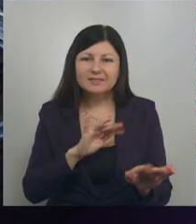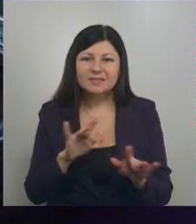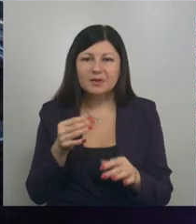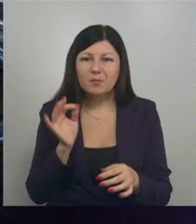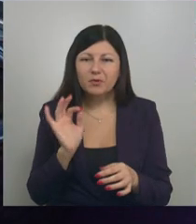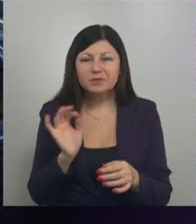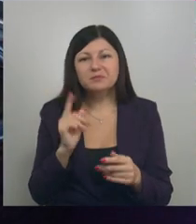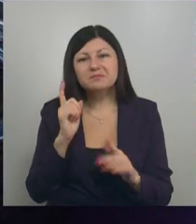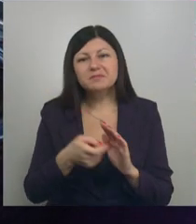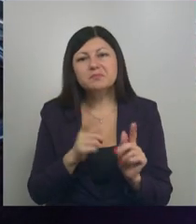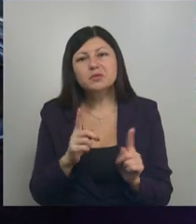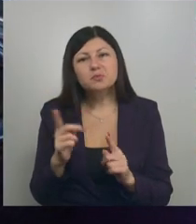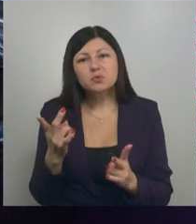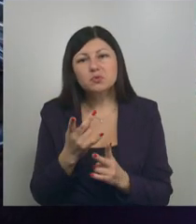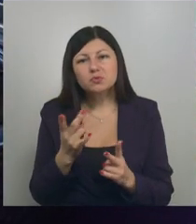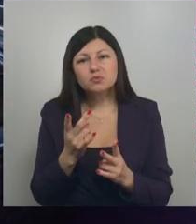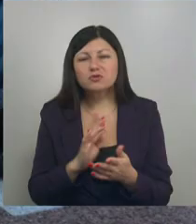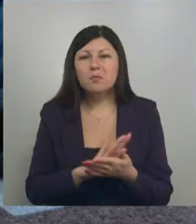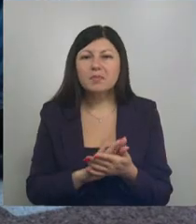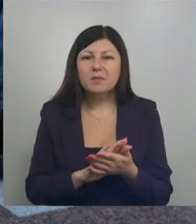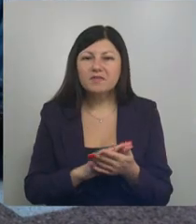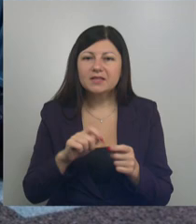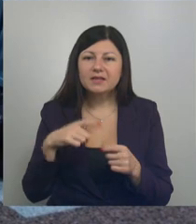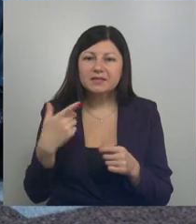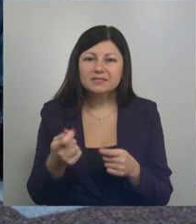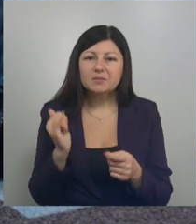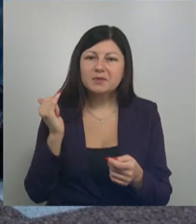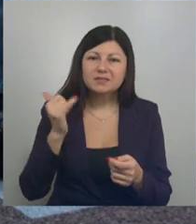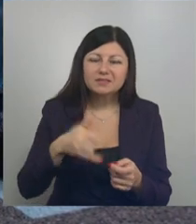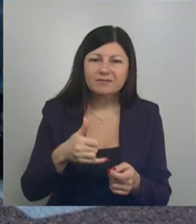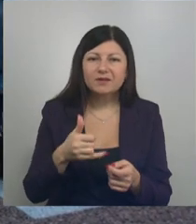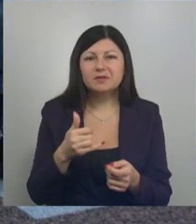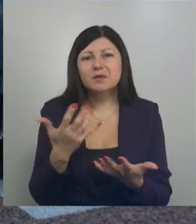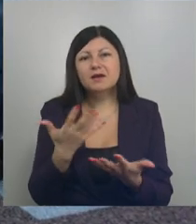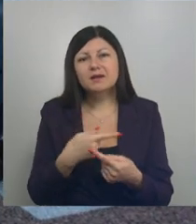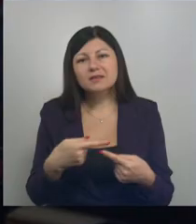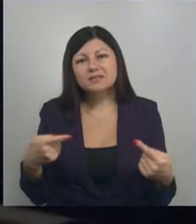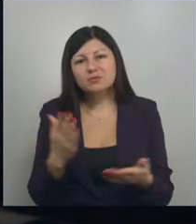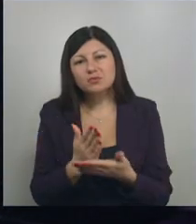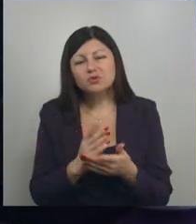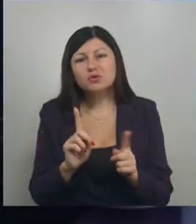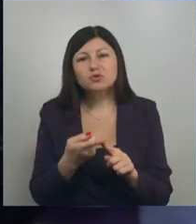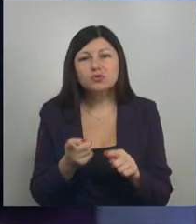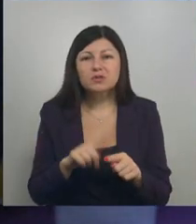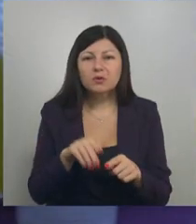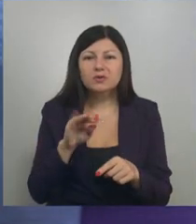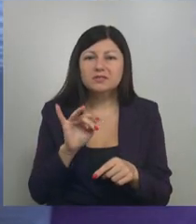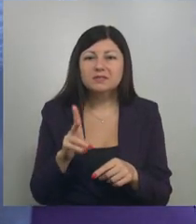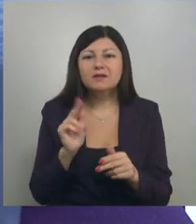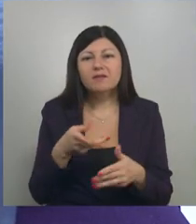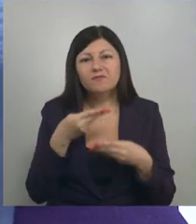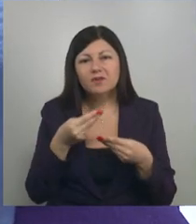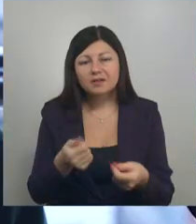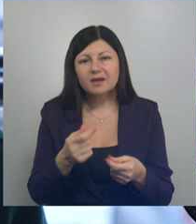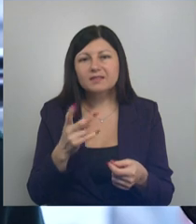участники узнали, почему нужно промывать листья перед завариванием, какие разновидности существуют, что такое теин и как он влияет на